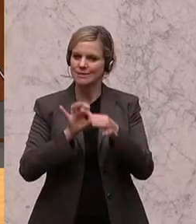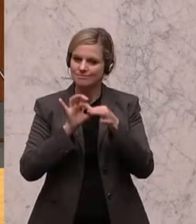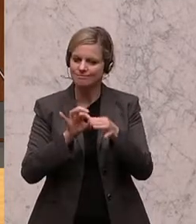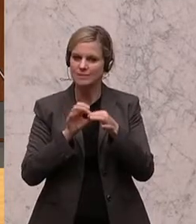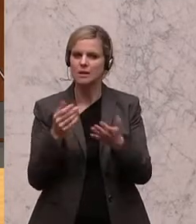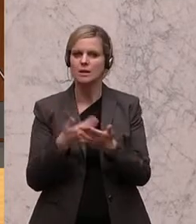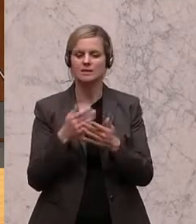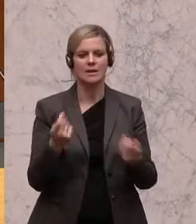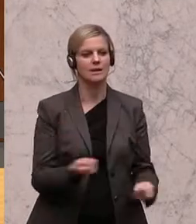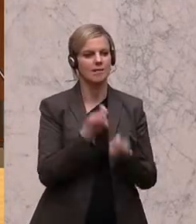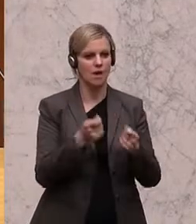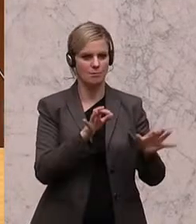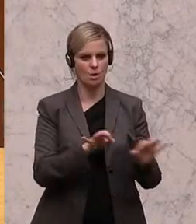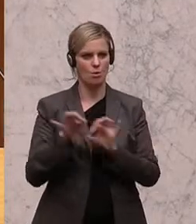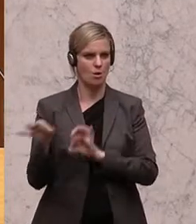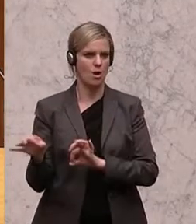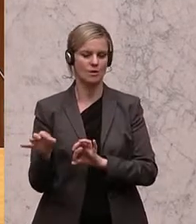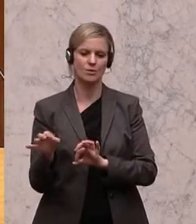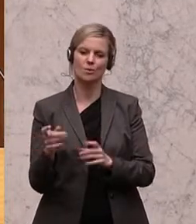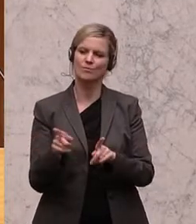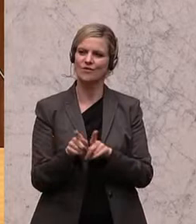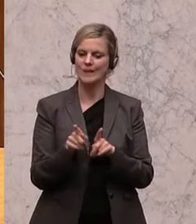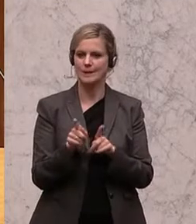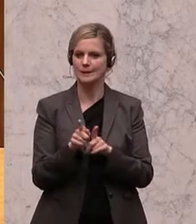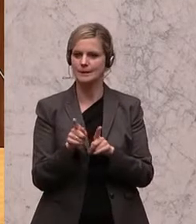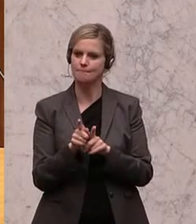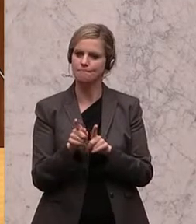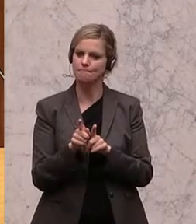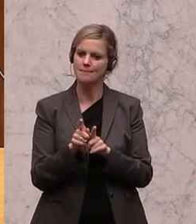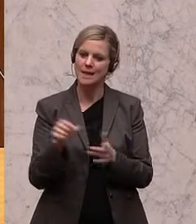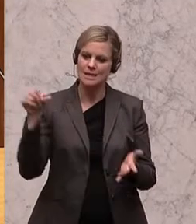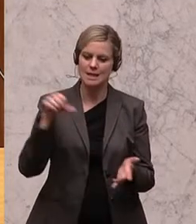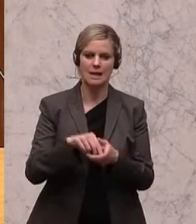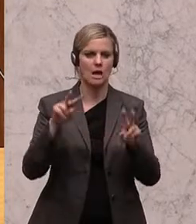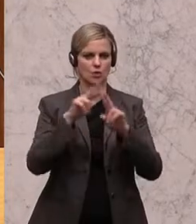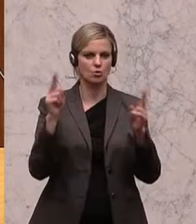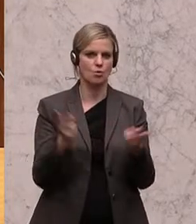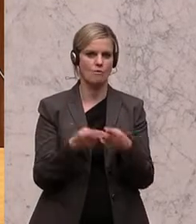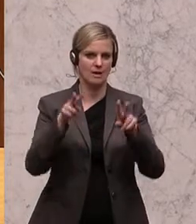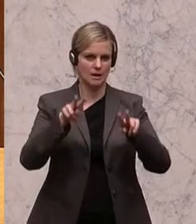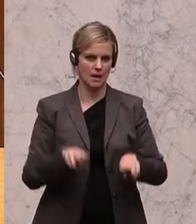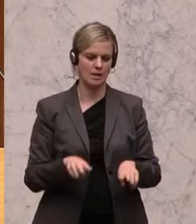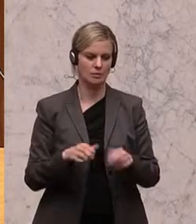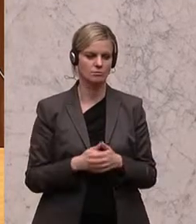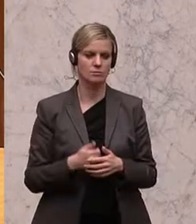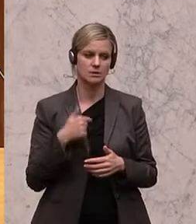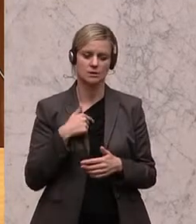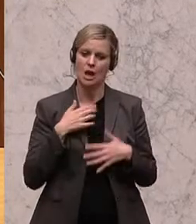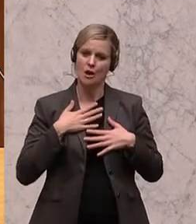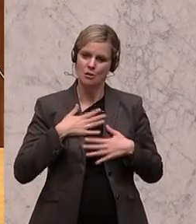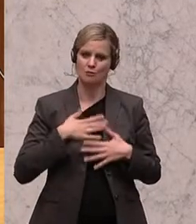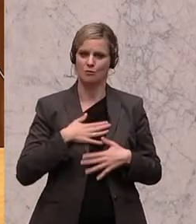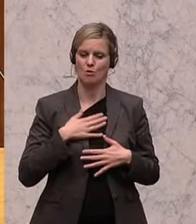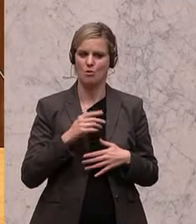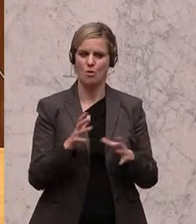somit ist die Gewerbeordnung auch ein zentrales Umweltrecht. Ich bin ganz froh, dass jetzt hier eine zweite